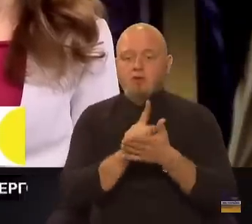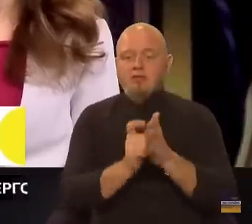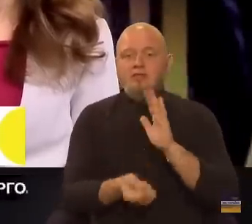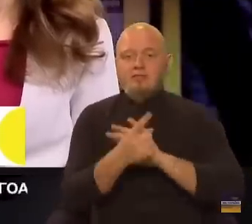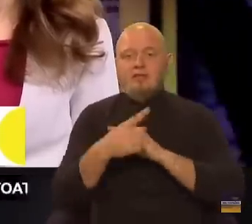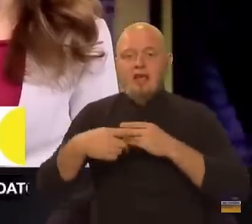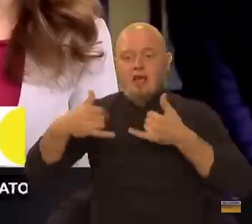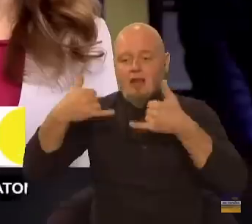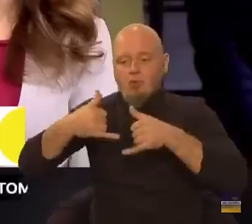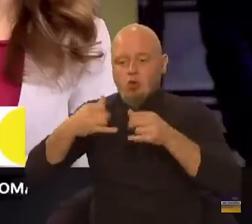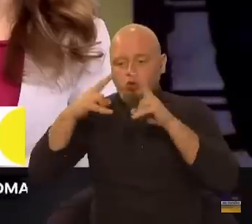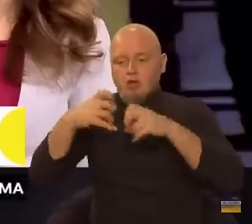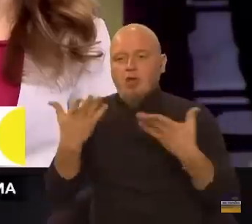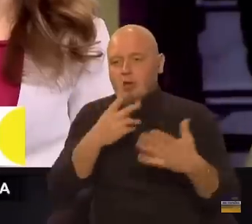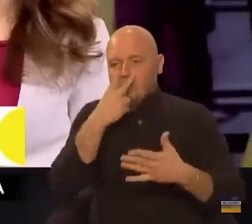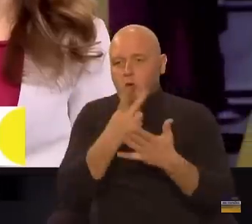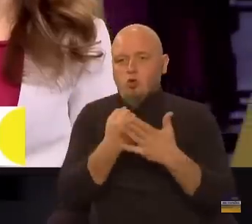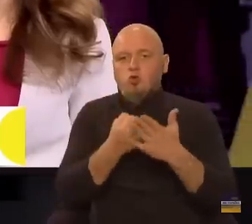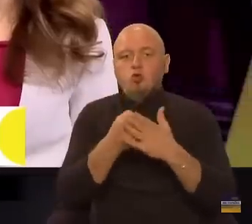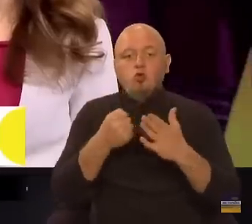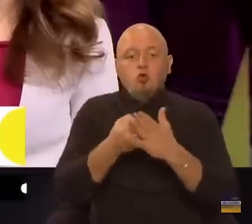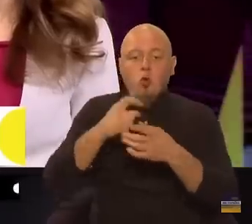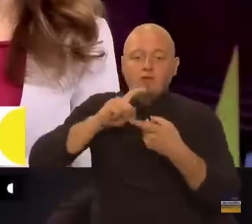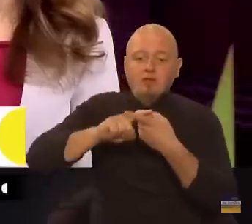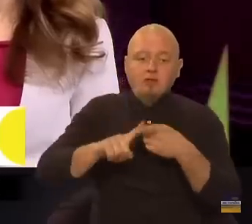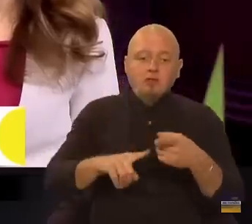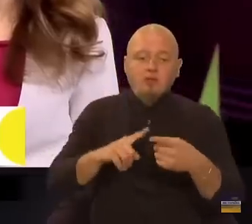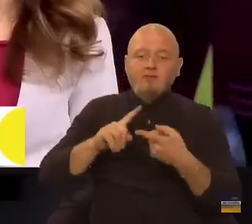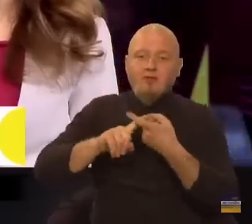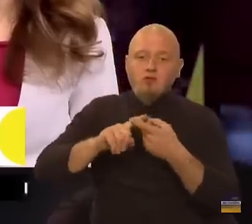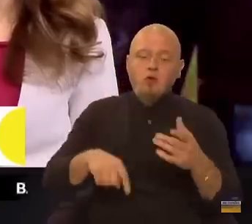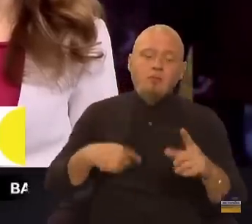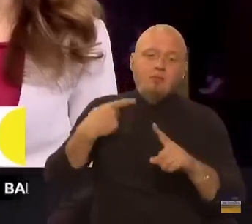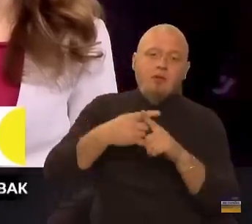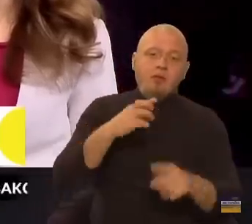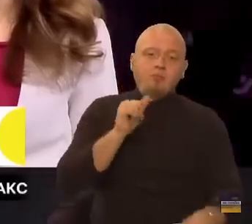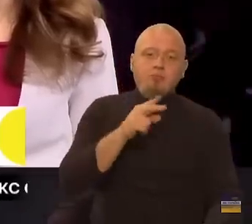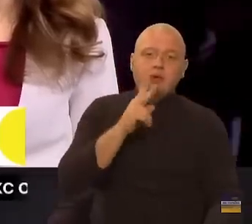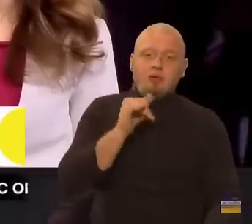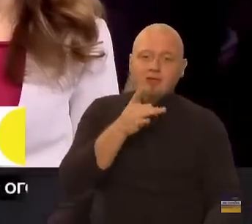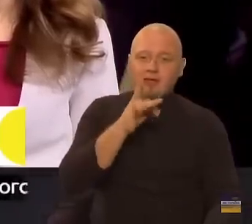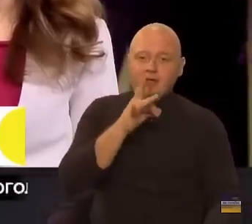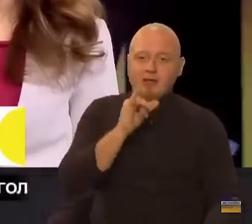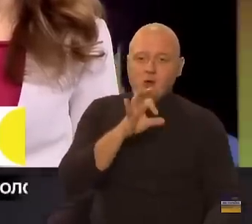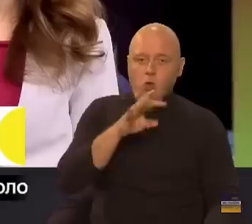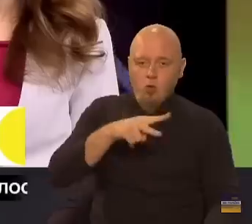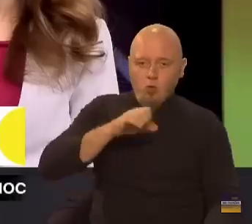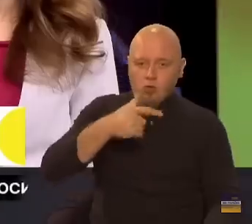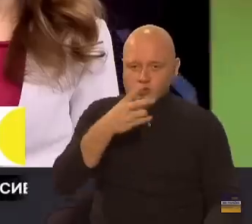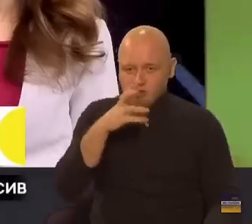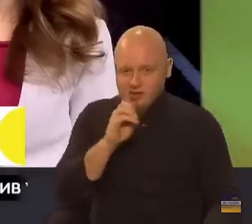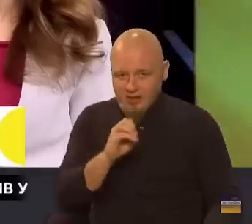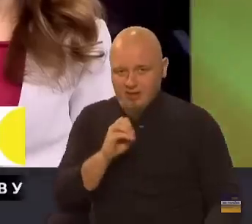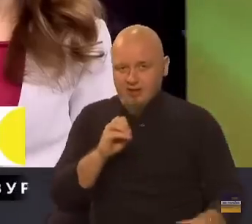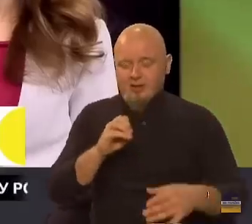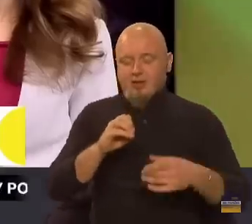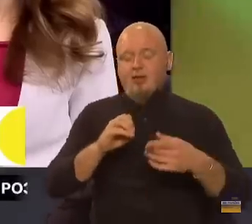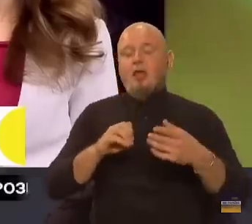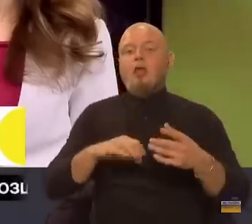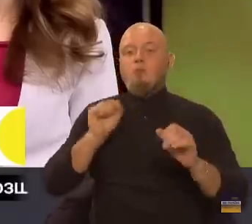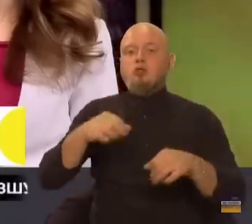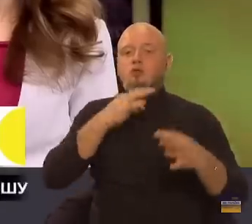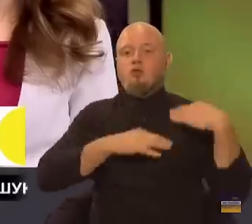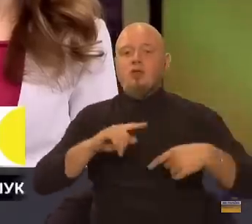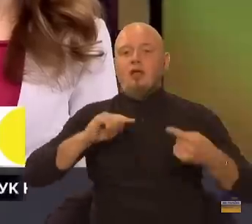дослідження, які показують, що до вірусного приєдналася бактеріологічна інфекція, і тоді можна застосовувати, наприклад, антибактеріальний препарат.